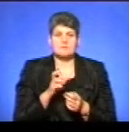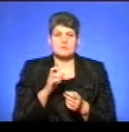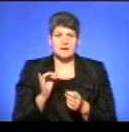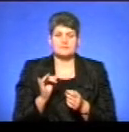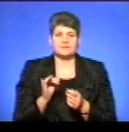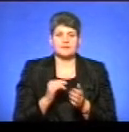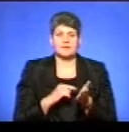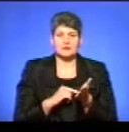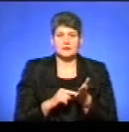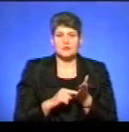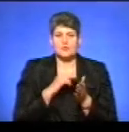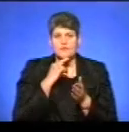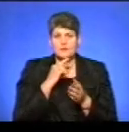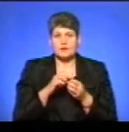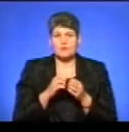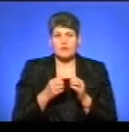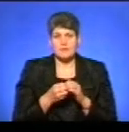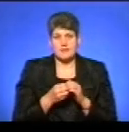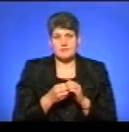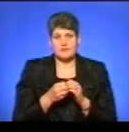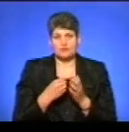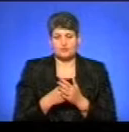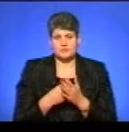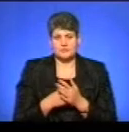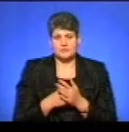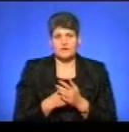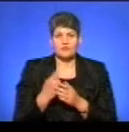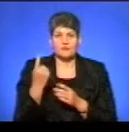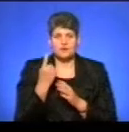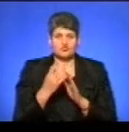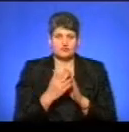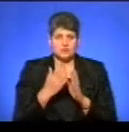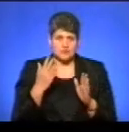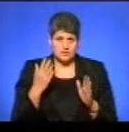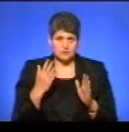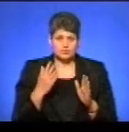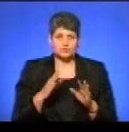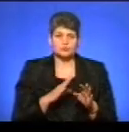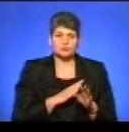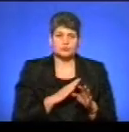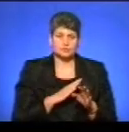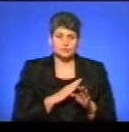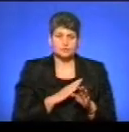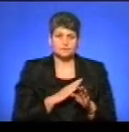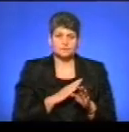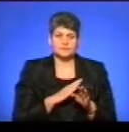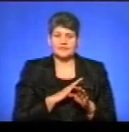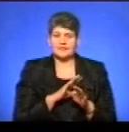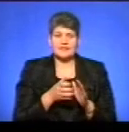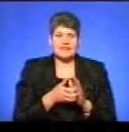увагу і на певних проблемах бюджетного процесу. В першу чергу, відбулося все-таки